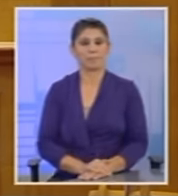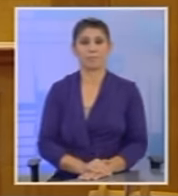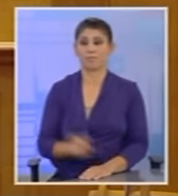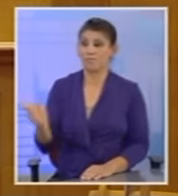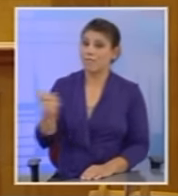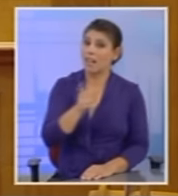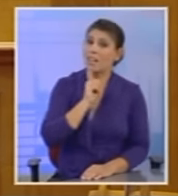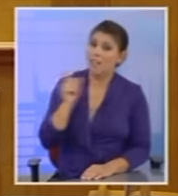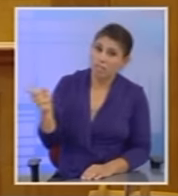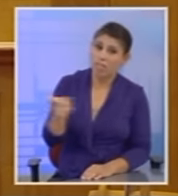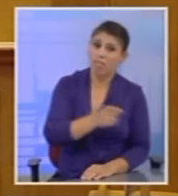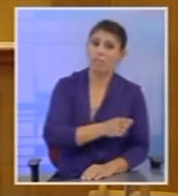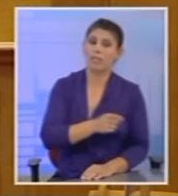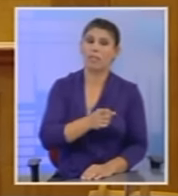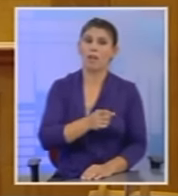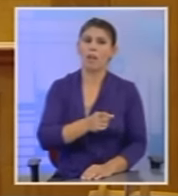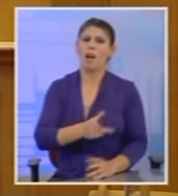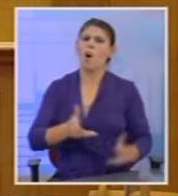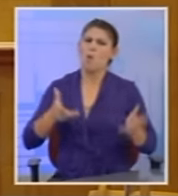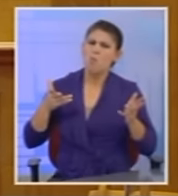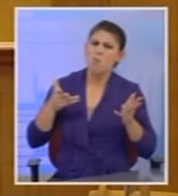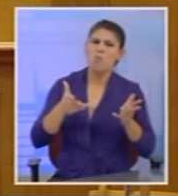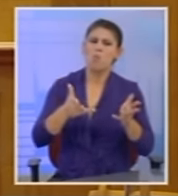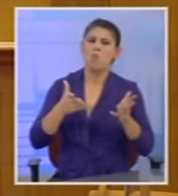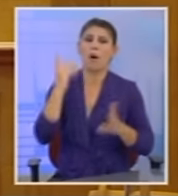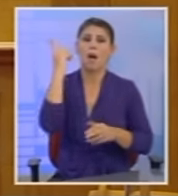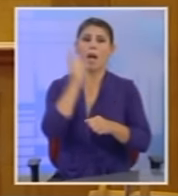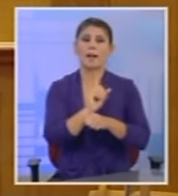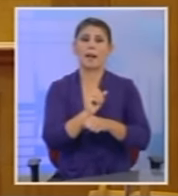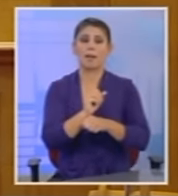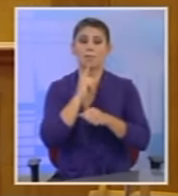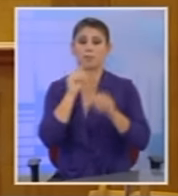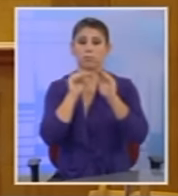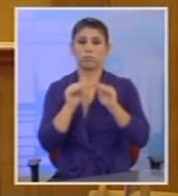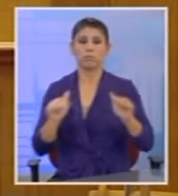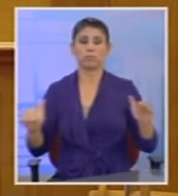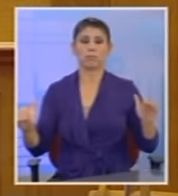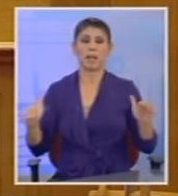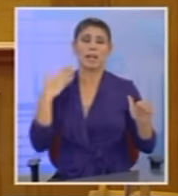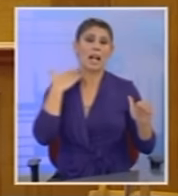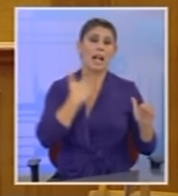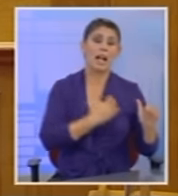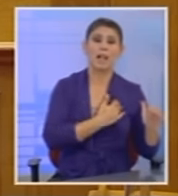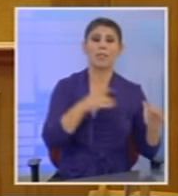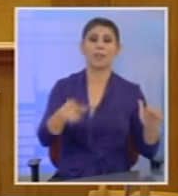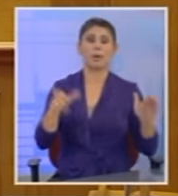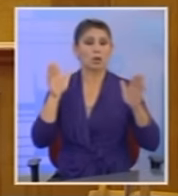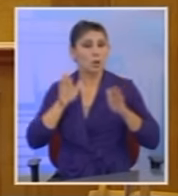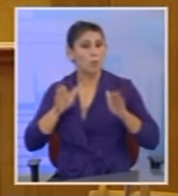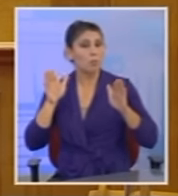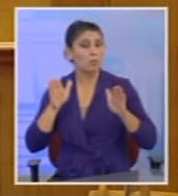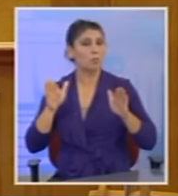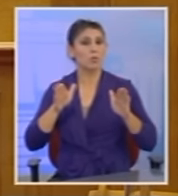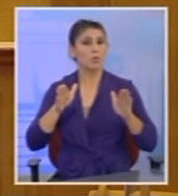Τούρκοι φίλαθλοι γιουχάιζαν ασταμάτητα και στο ενός λεπτού συγγεί για τα θύματα των Ισλαμιστών στο Παρίσι, των